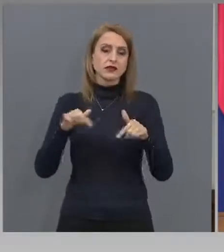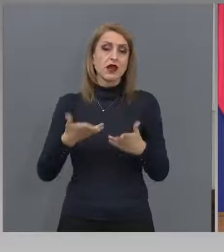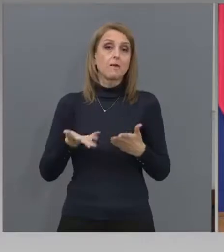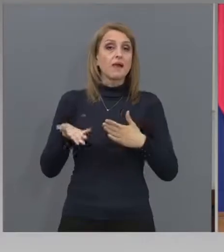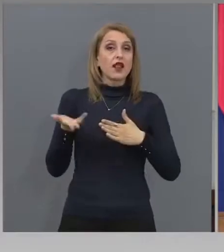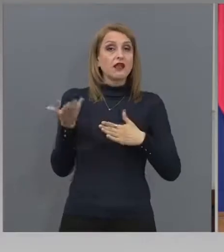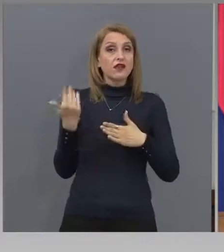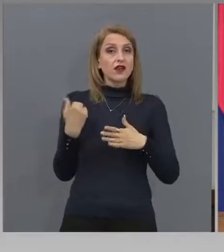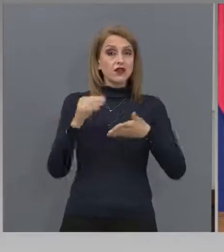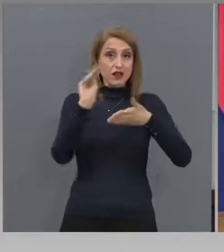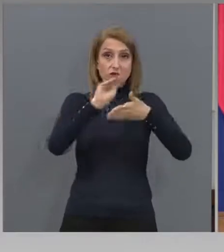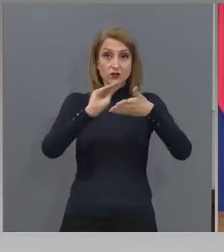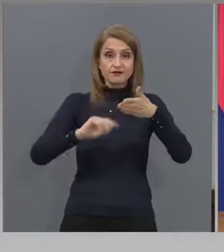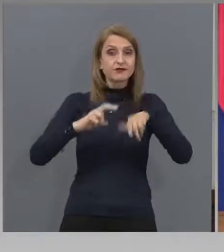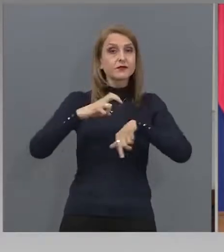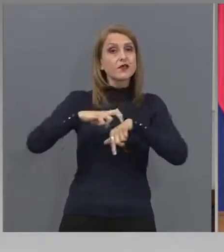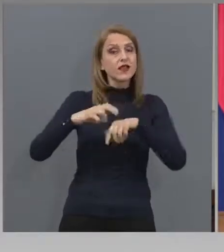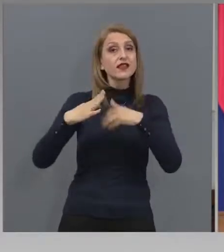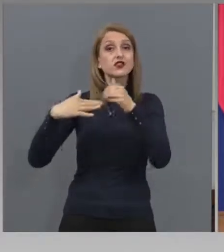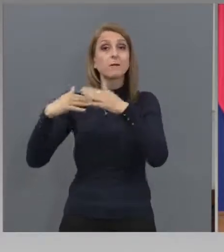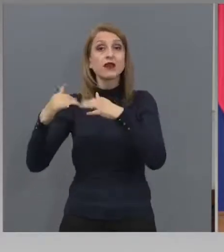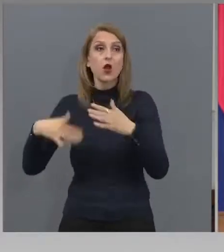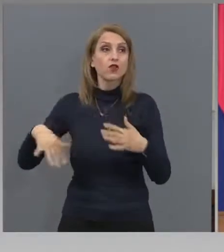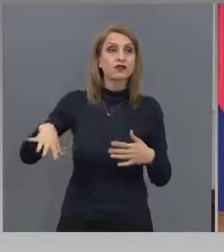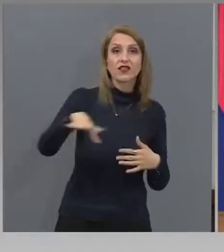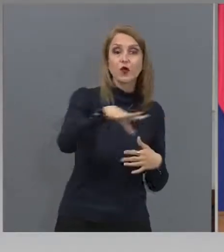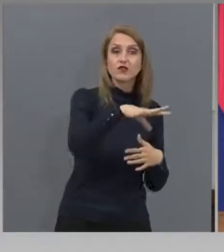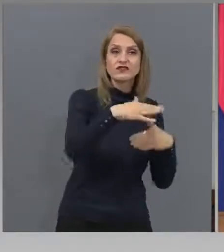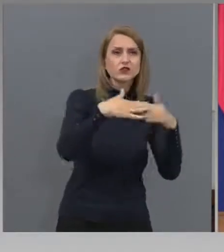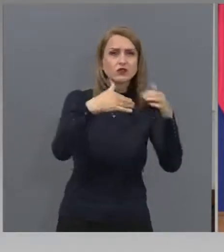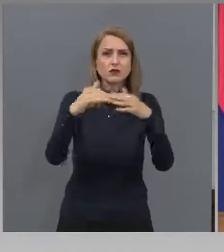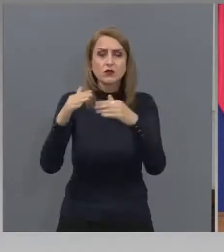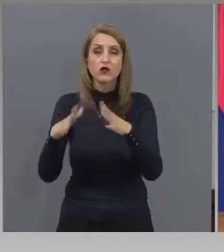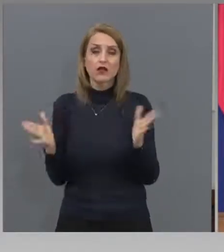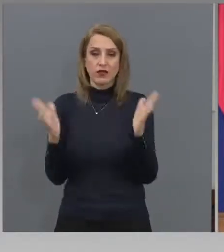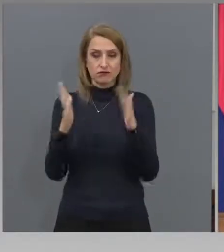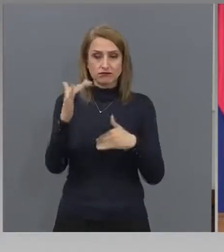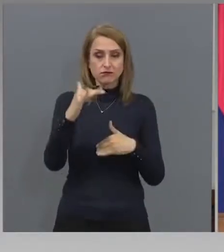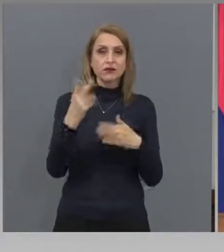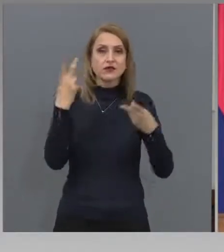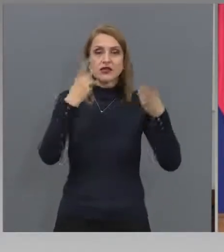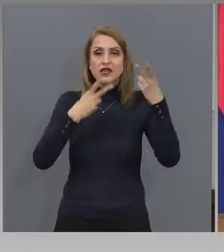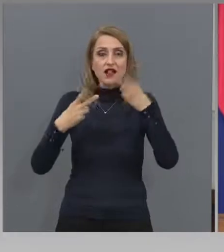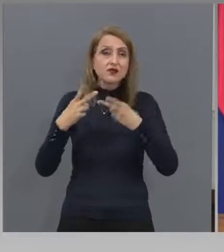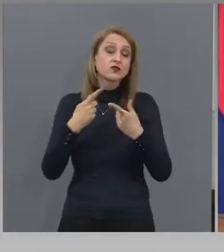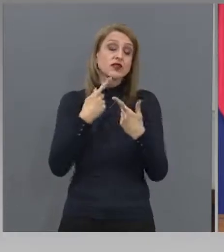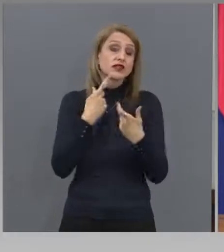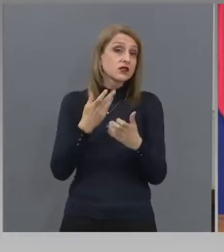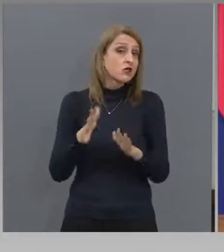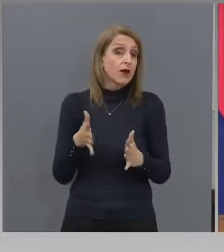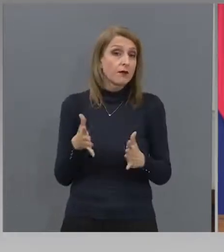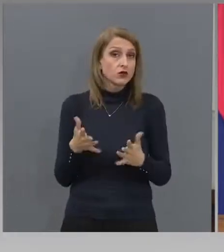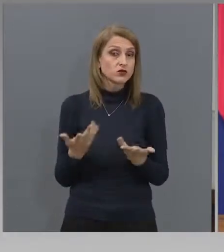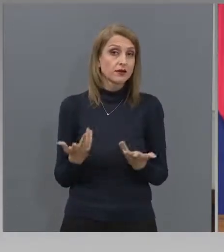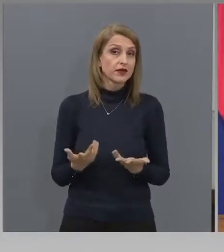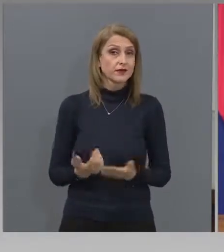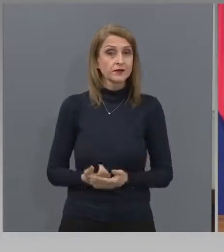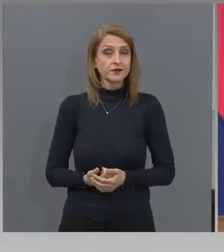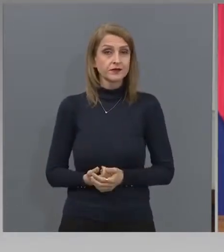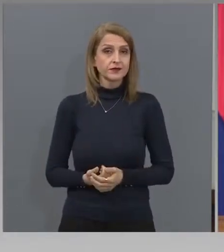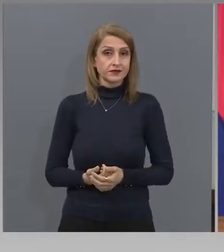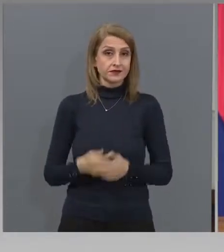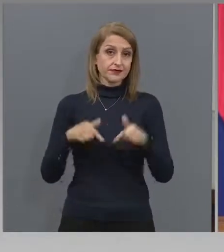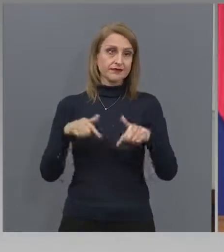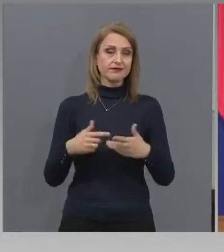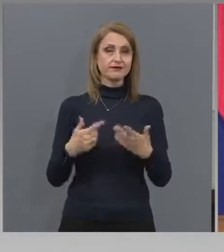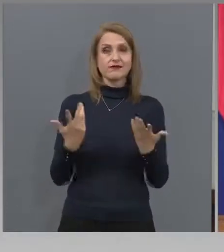подготвена от всички нас, съгласувана и за това може би са за другите не, Георги